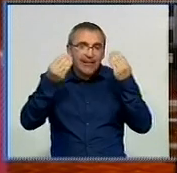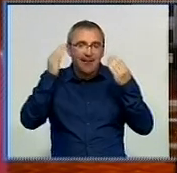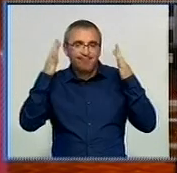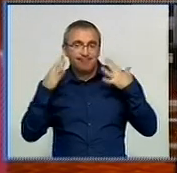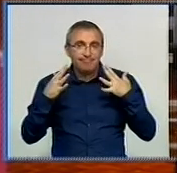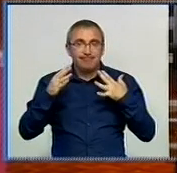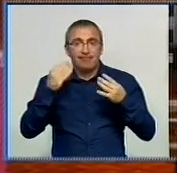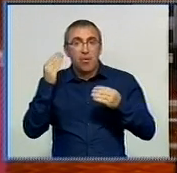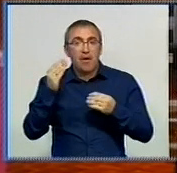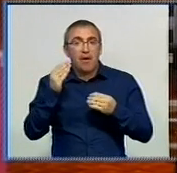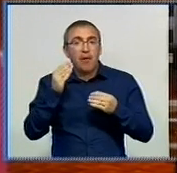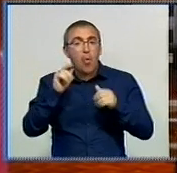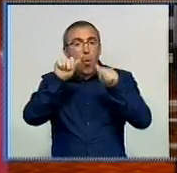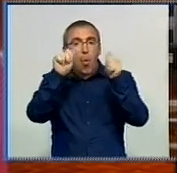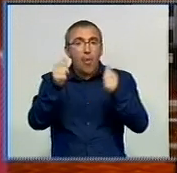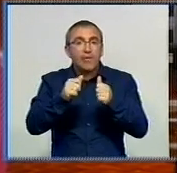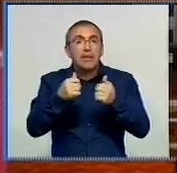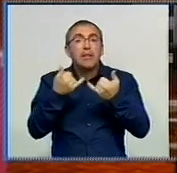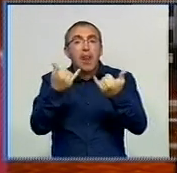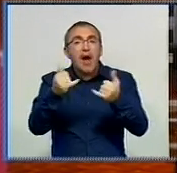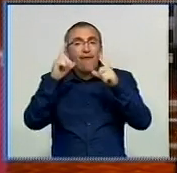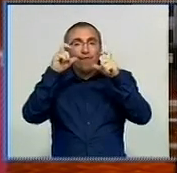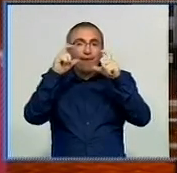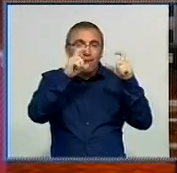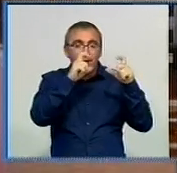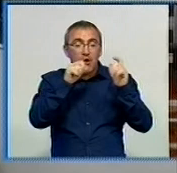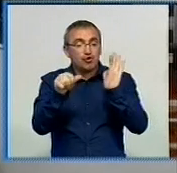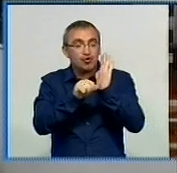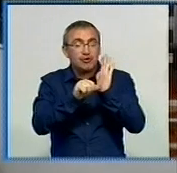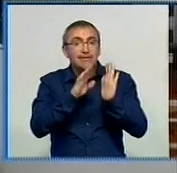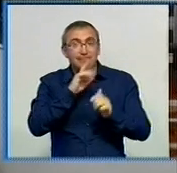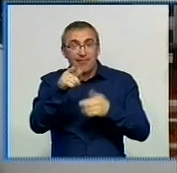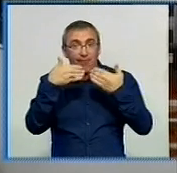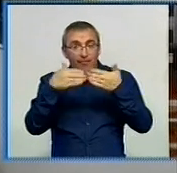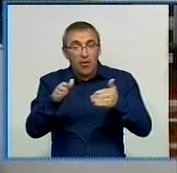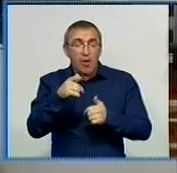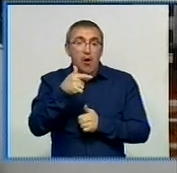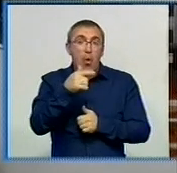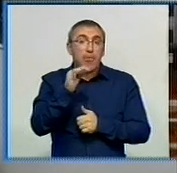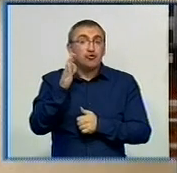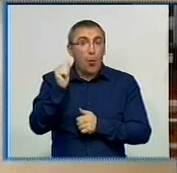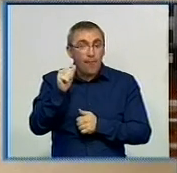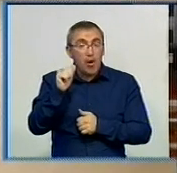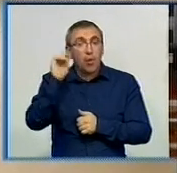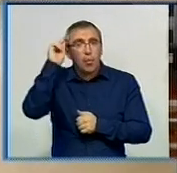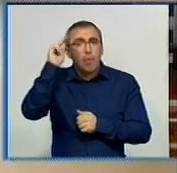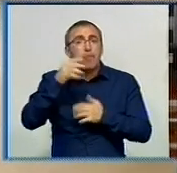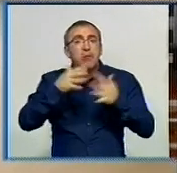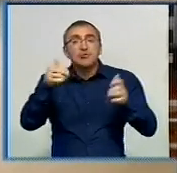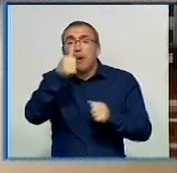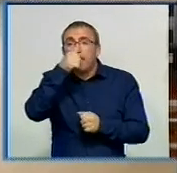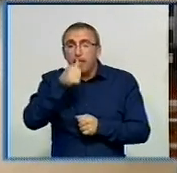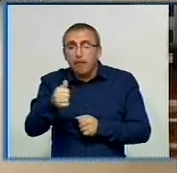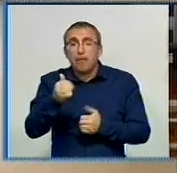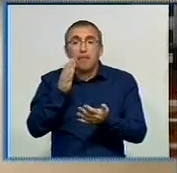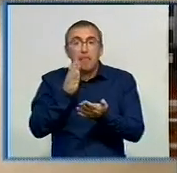готували фешн-образи для фотозйомки. Шестеро випускниць школи макіяжу Наталії Горбачовой навчалися більше місяця і тепер мають